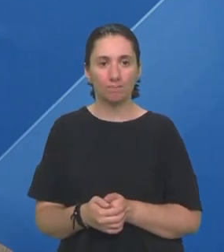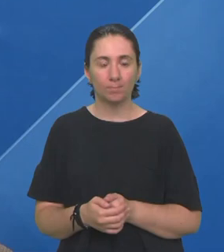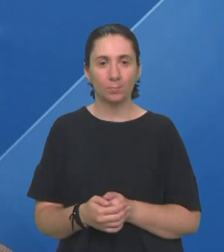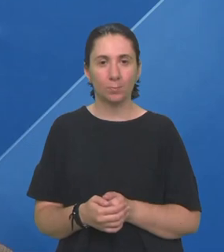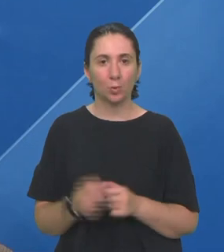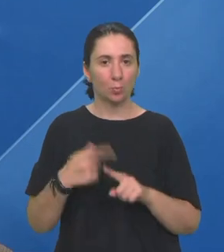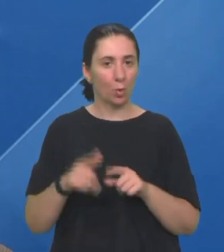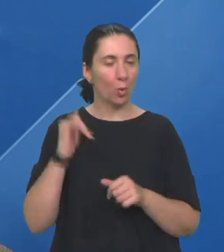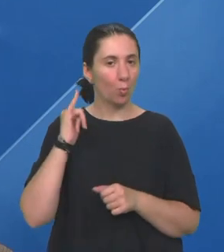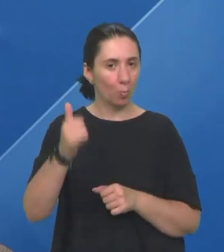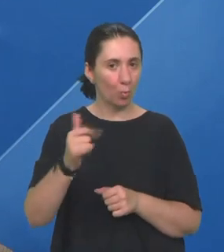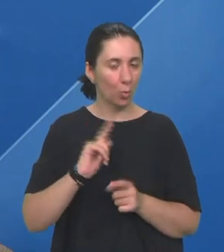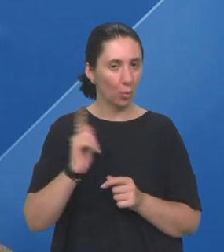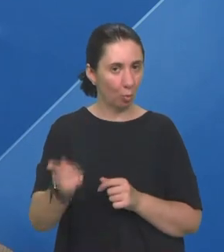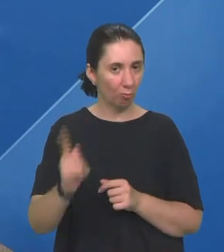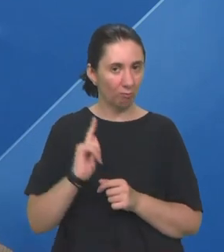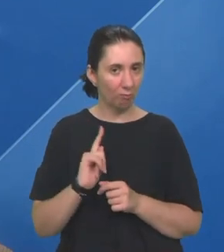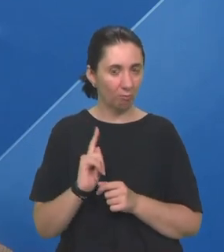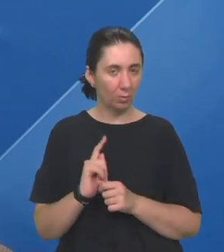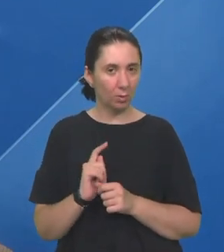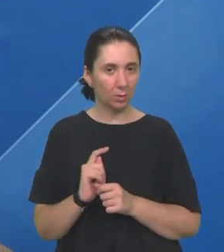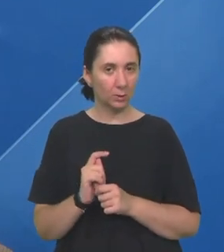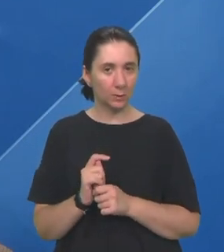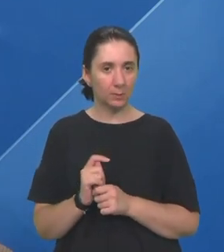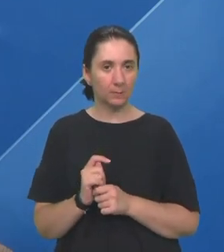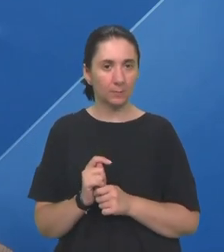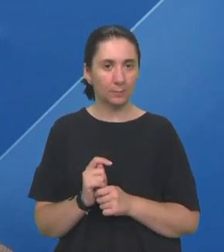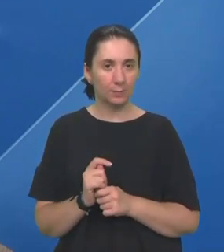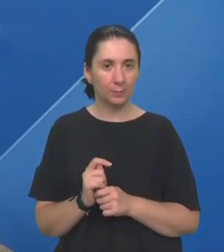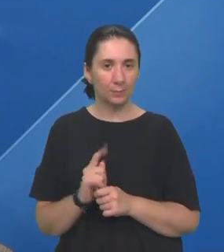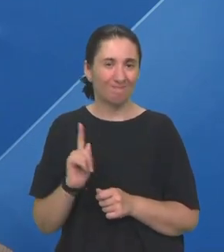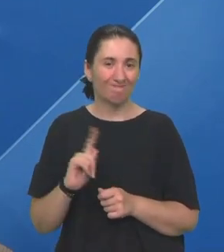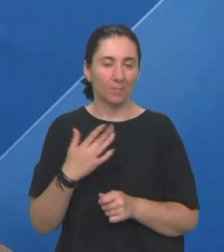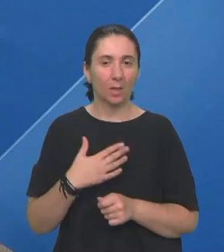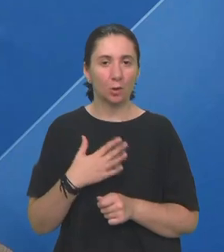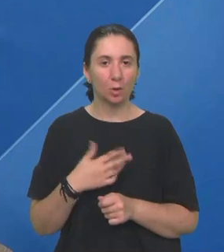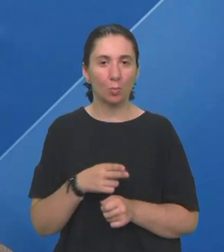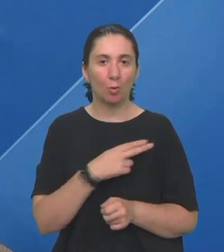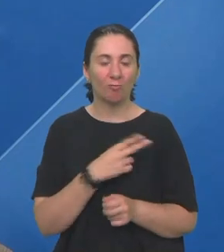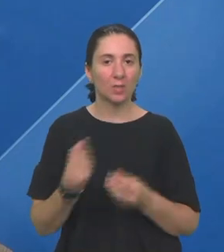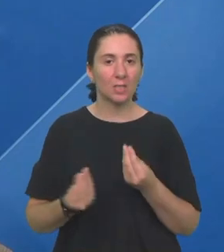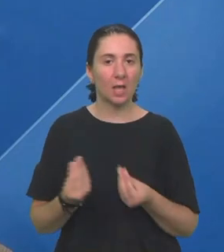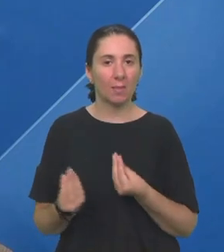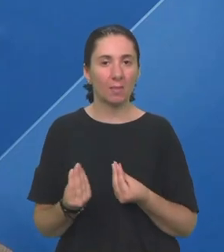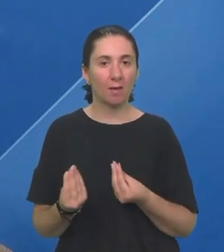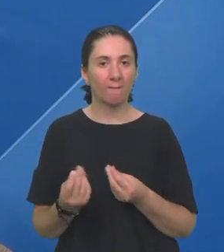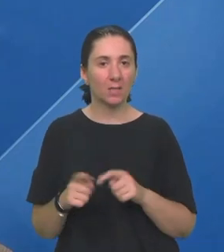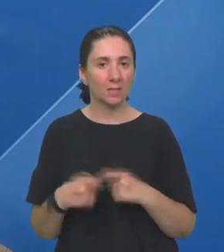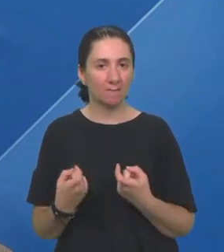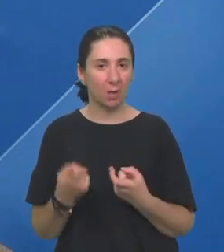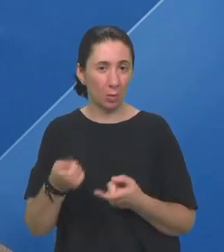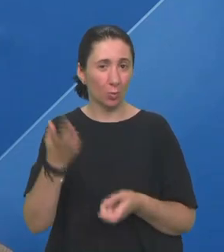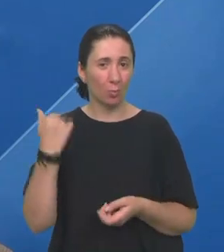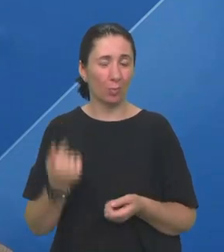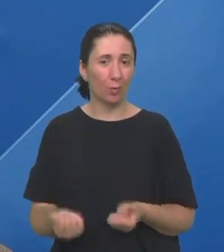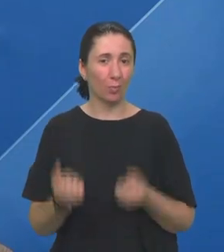Zbog putovanja Ne želim odgovarati za neke stvari Je li to mi